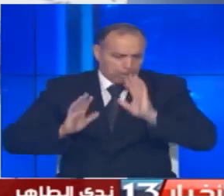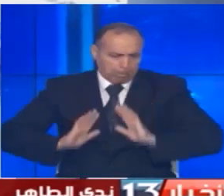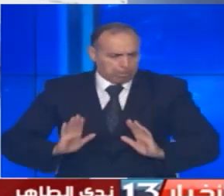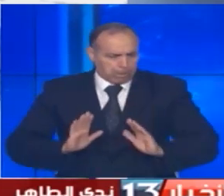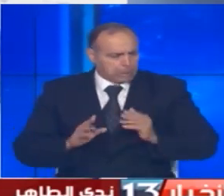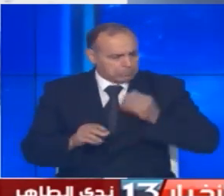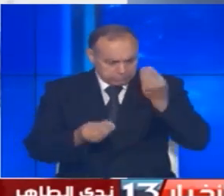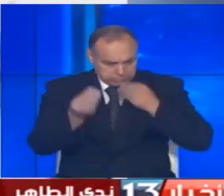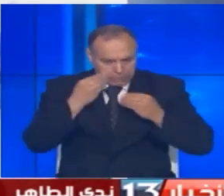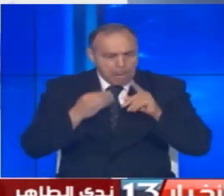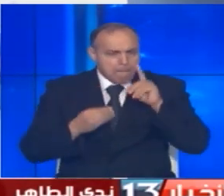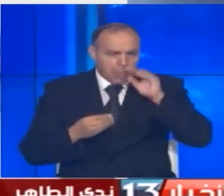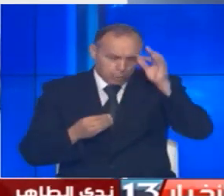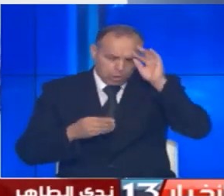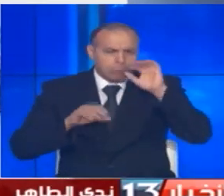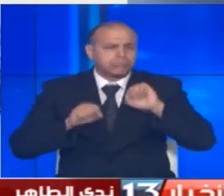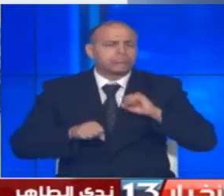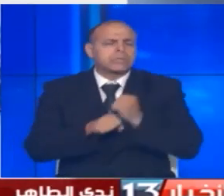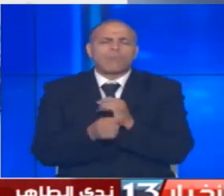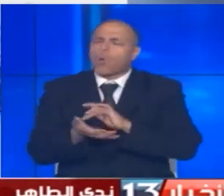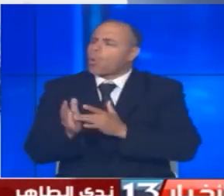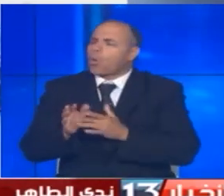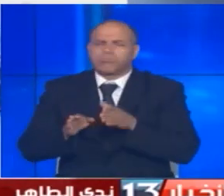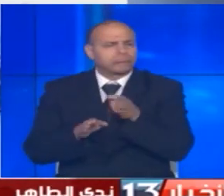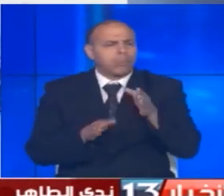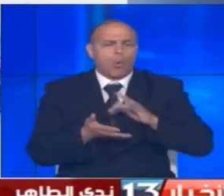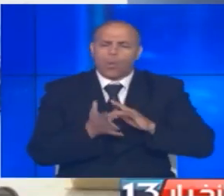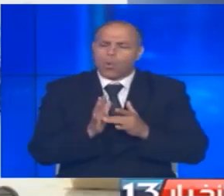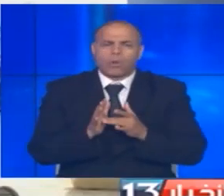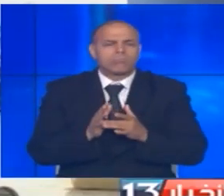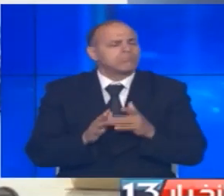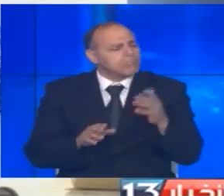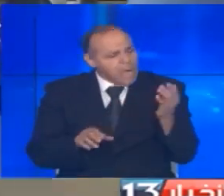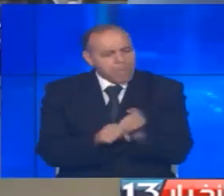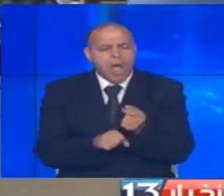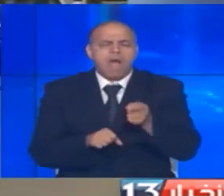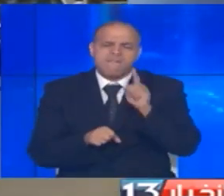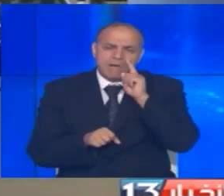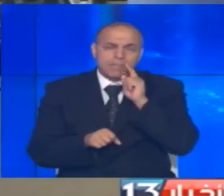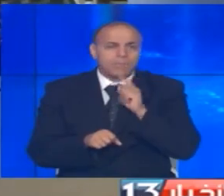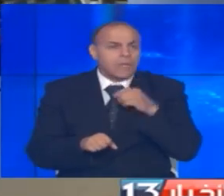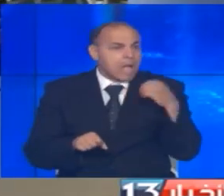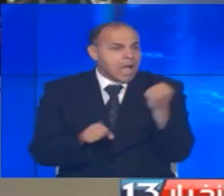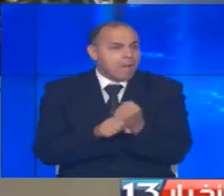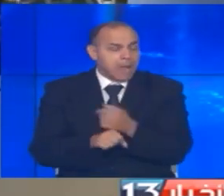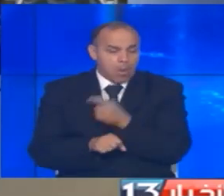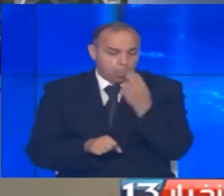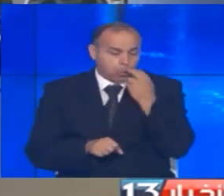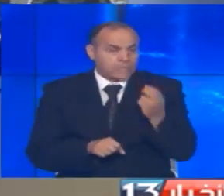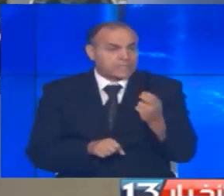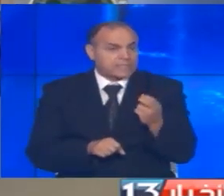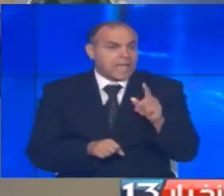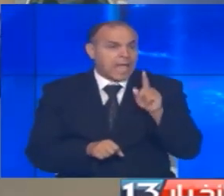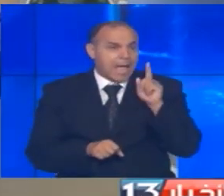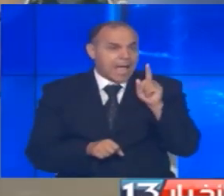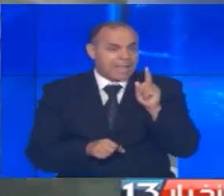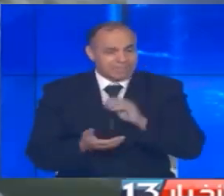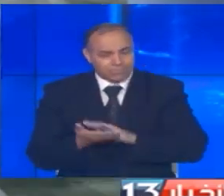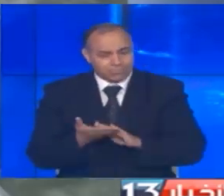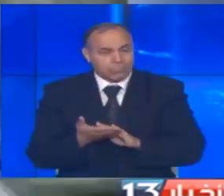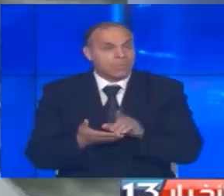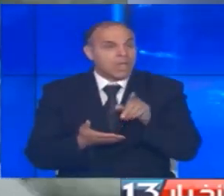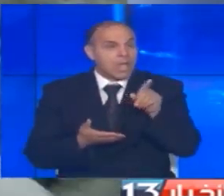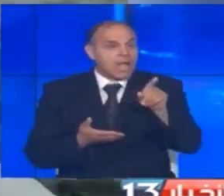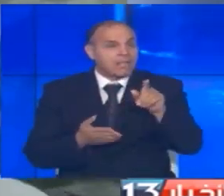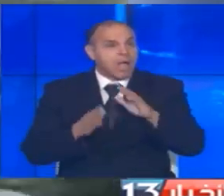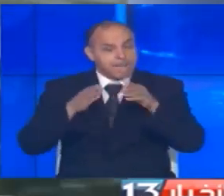المرأة التونسية تنجم تخدم في أي ميدان تنجم تتوفق في أي ميدان العمل الأمني لا يقصر فقط على البر بل يتجوزه